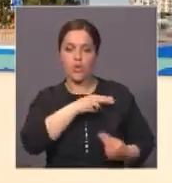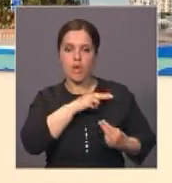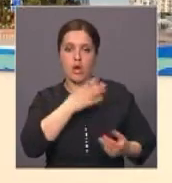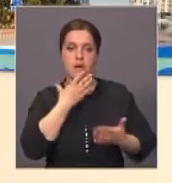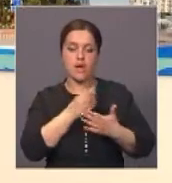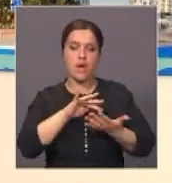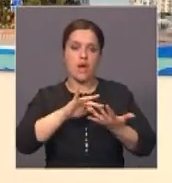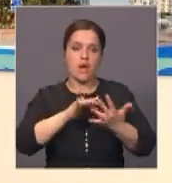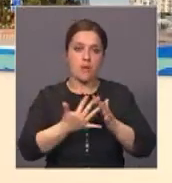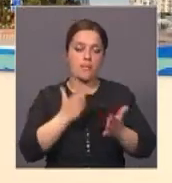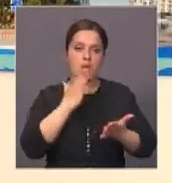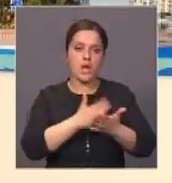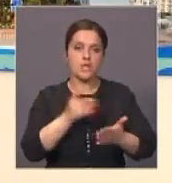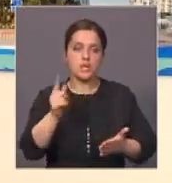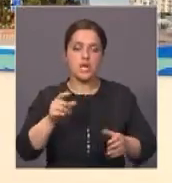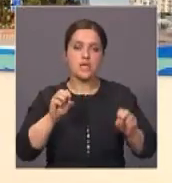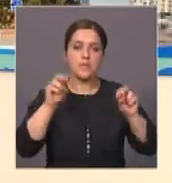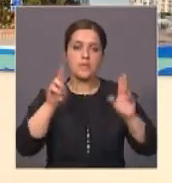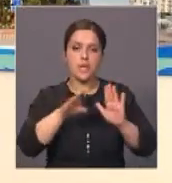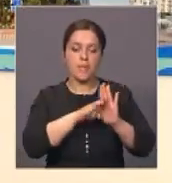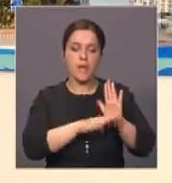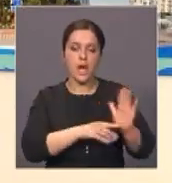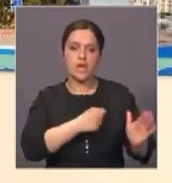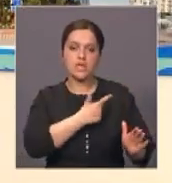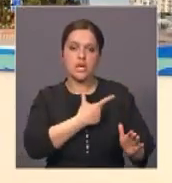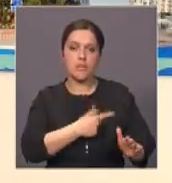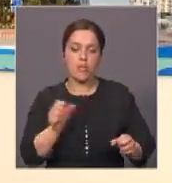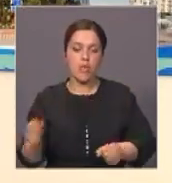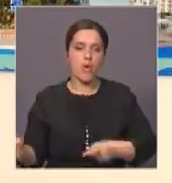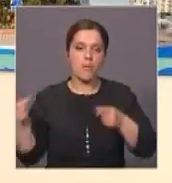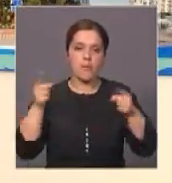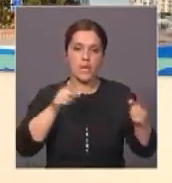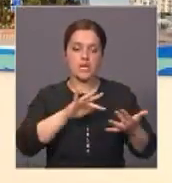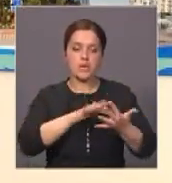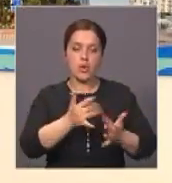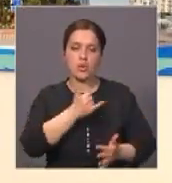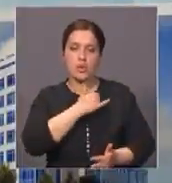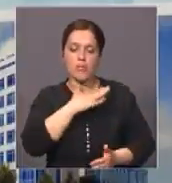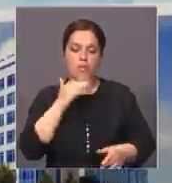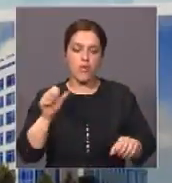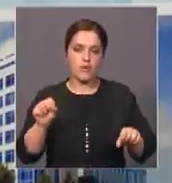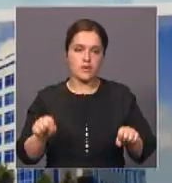поселках, работает программа с дипломом в село. Сейчас у нас очень много возможностей.